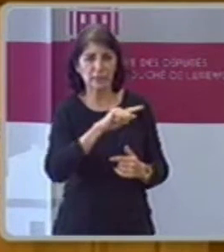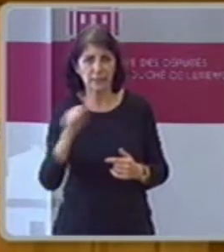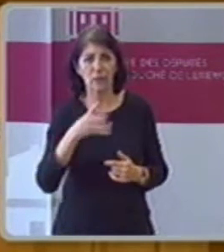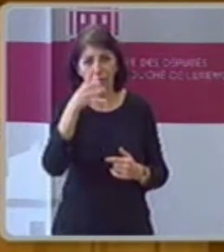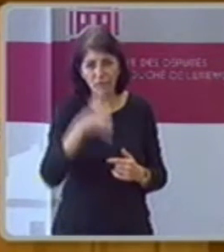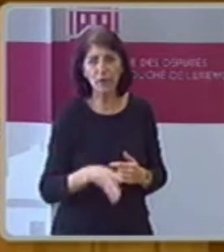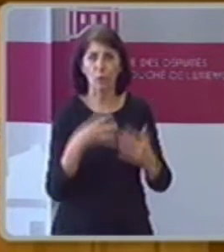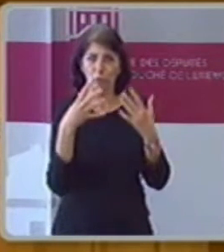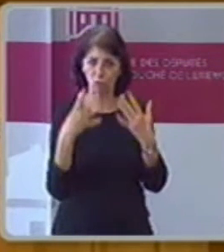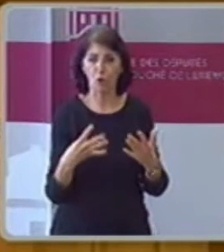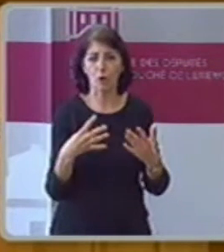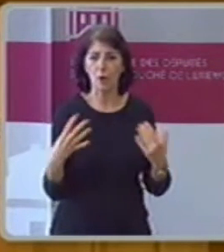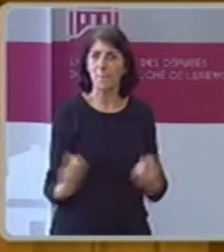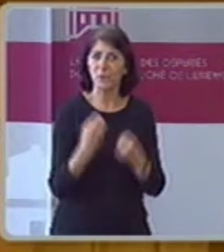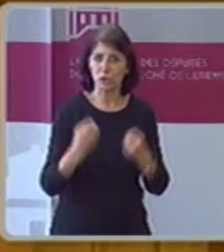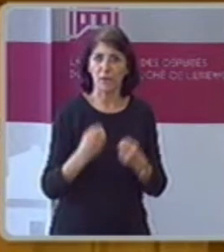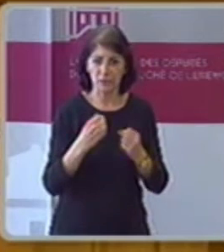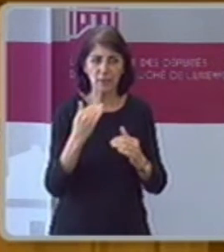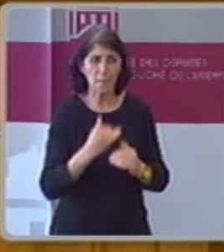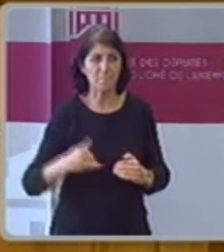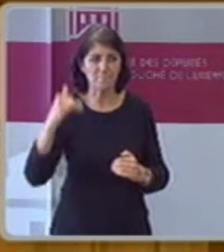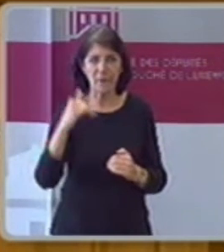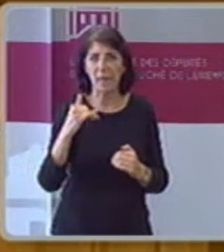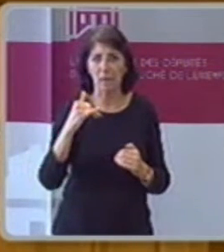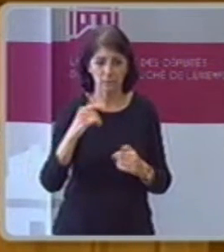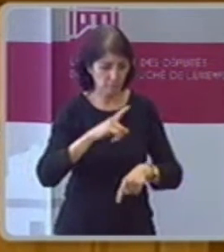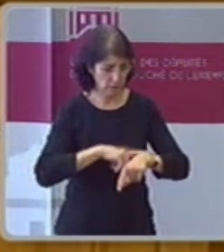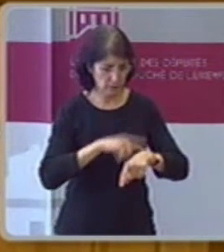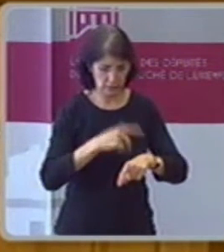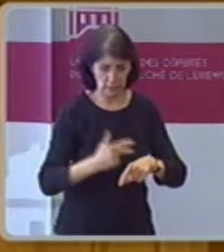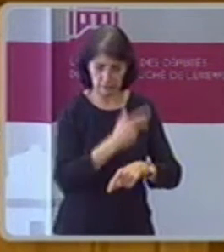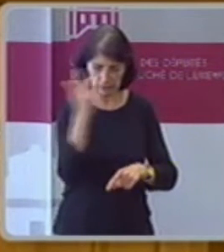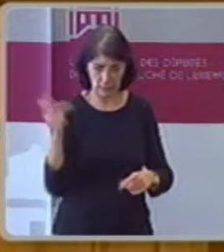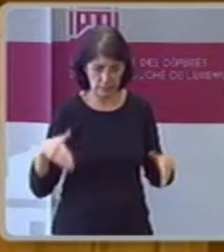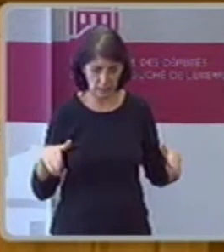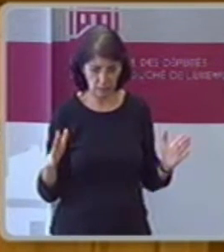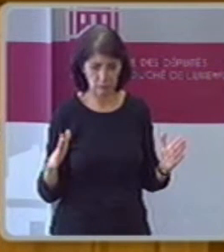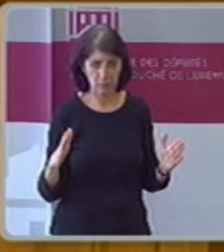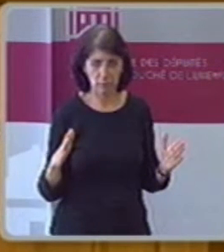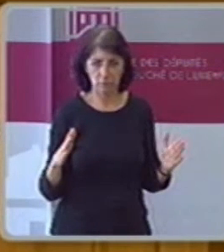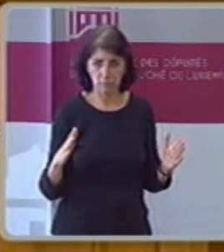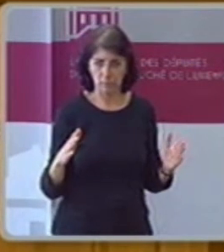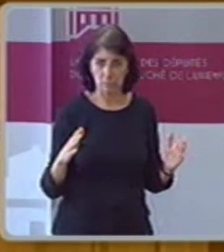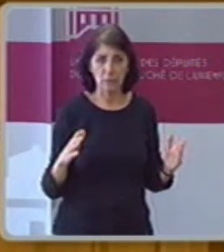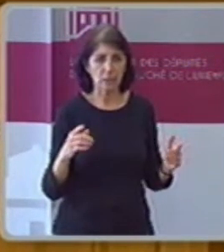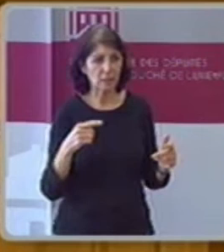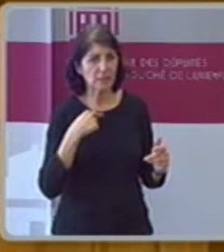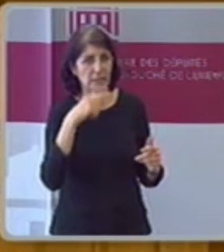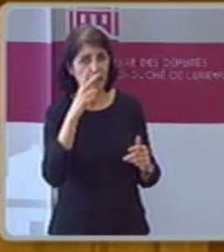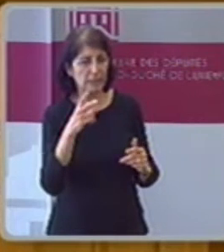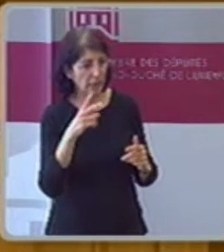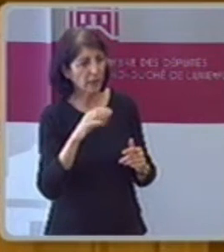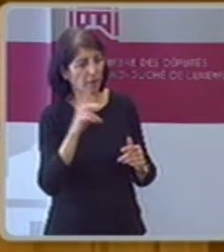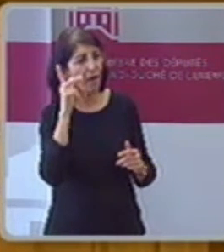komplett schrauben als schrauben über 30.000 neue Arbeitsplätze zu